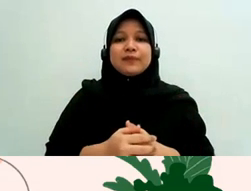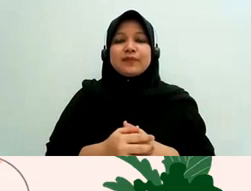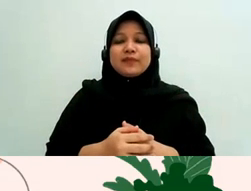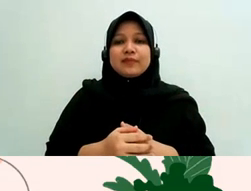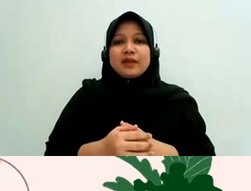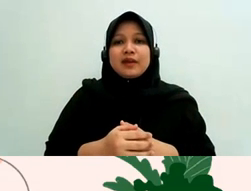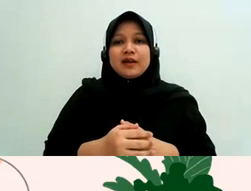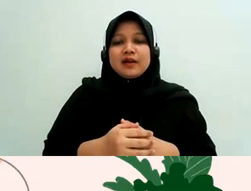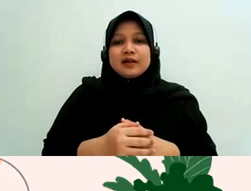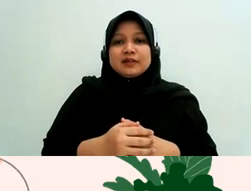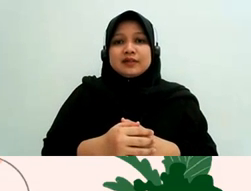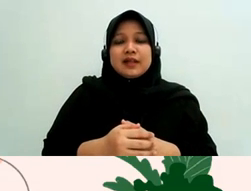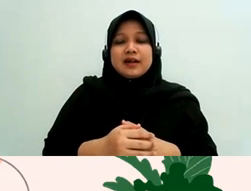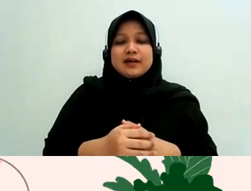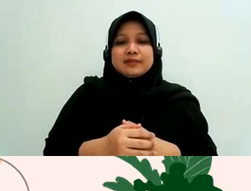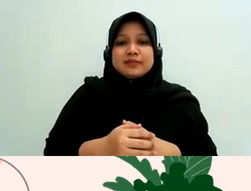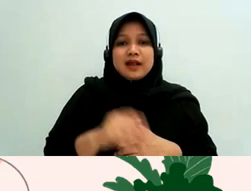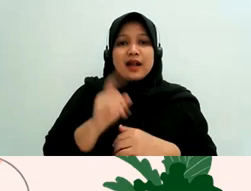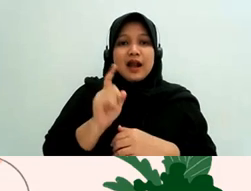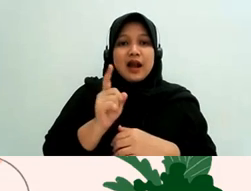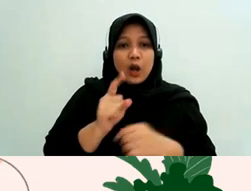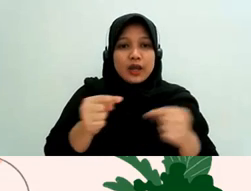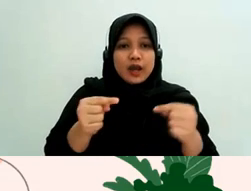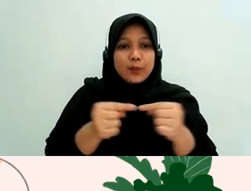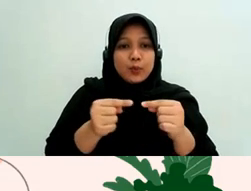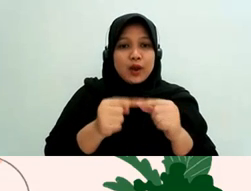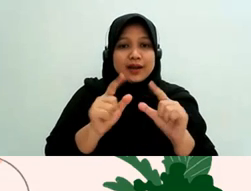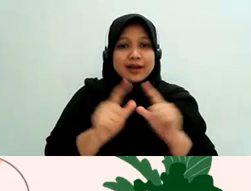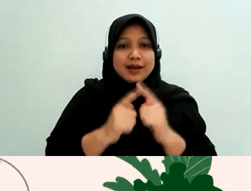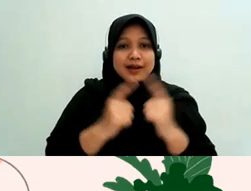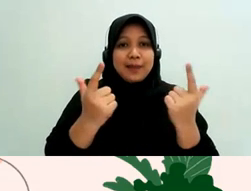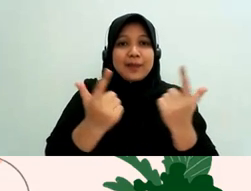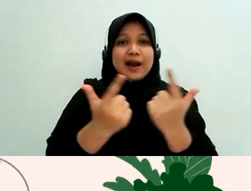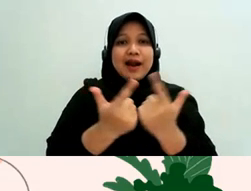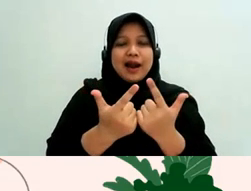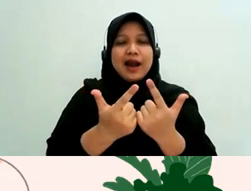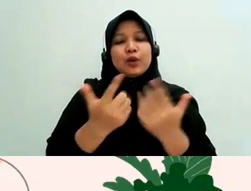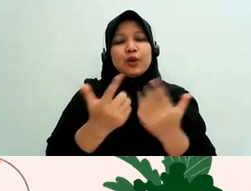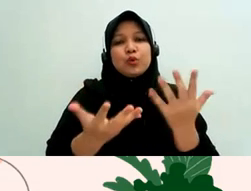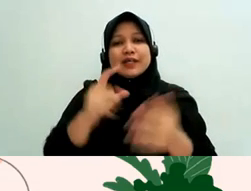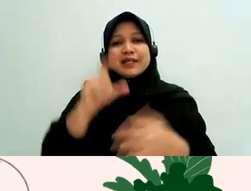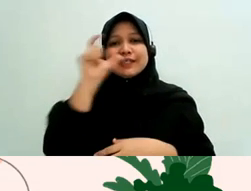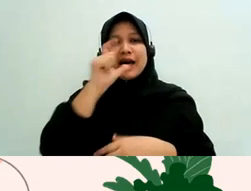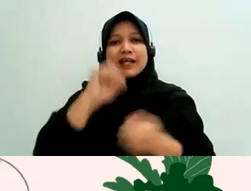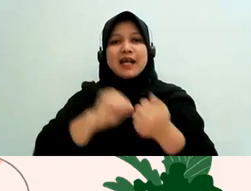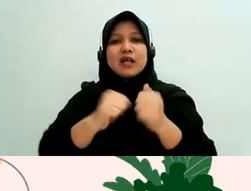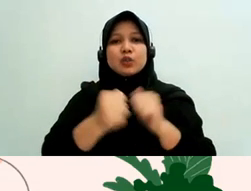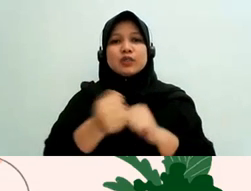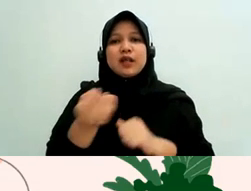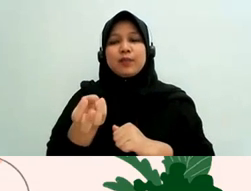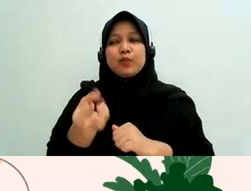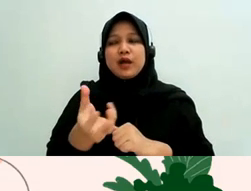nyari contohnya misalnya teman-teman nemuin kasus apa namanya